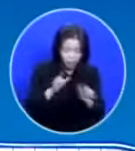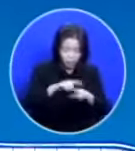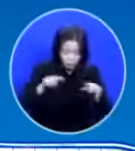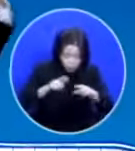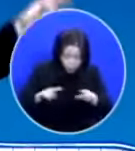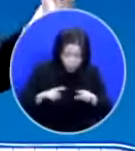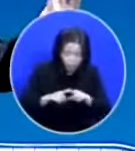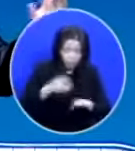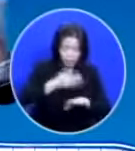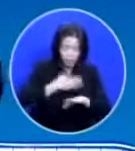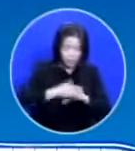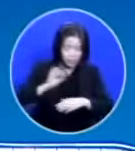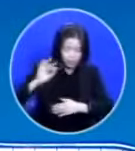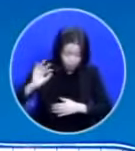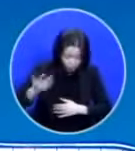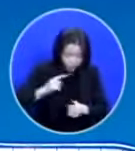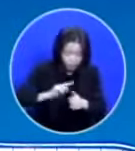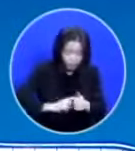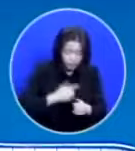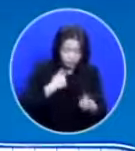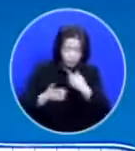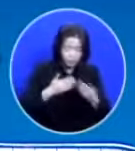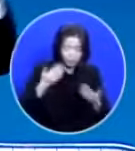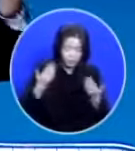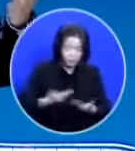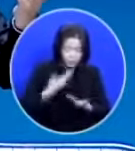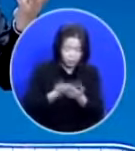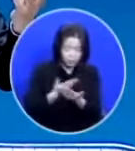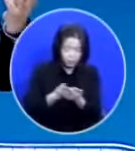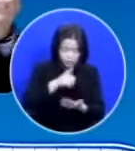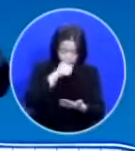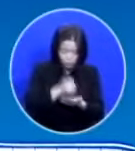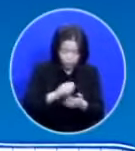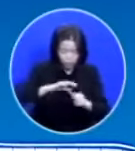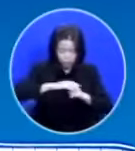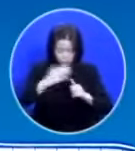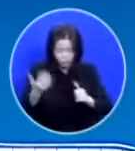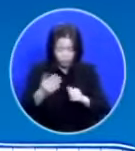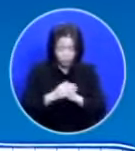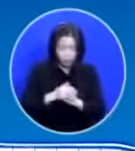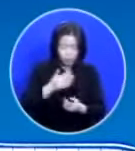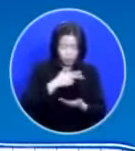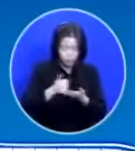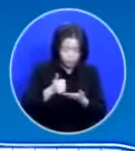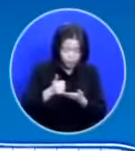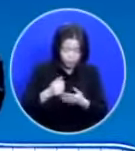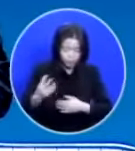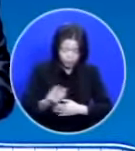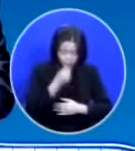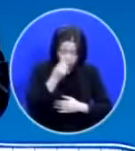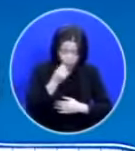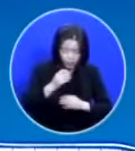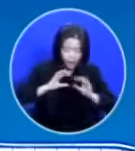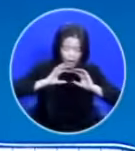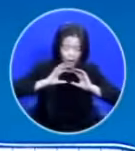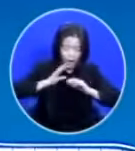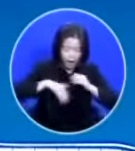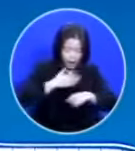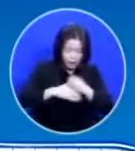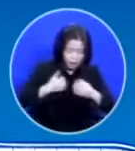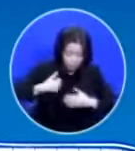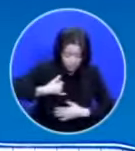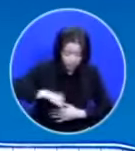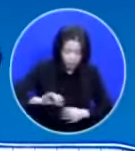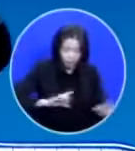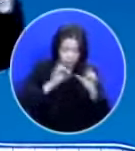것이 되어지는 것을 경험하게 하소서 죄에서 벗어나고 주님 거룩한 하나님의 자녀로 살게 하시고